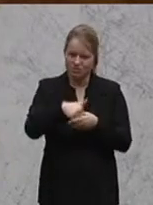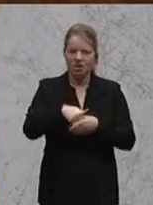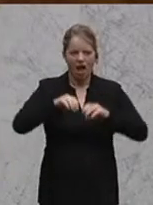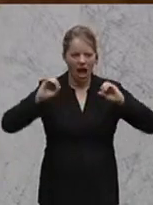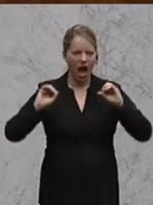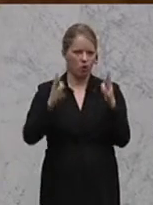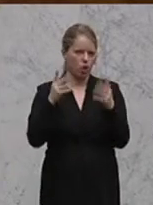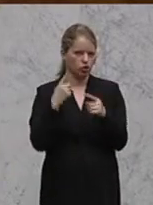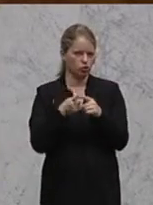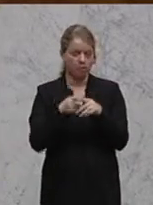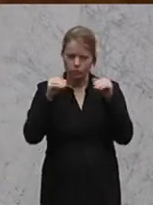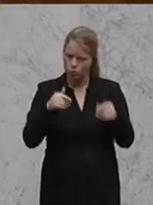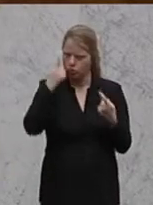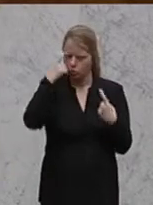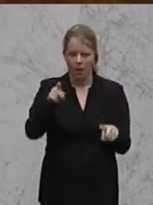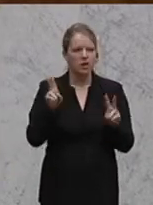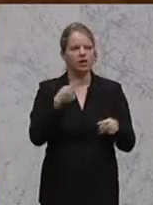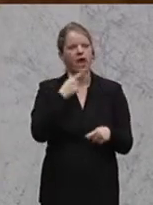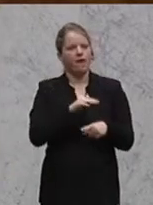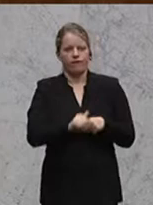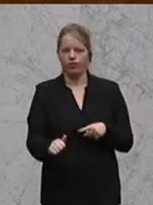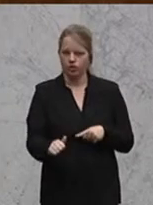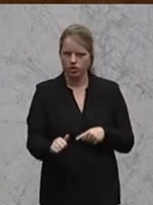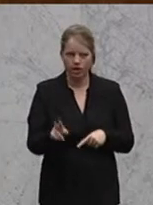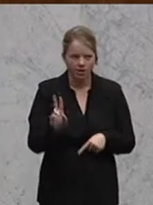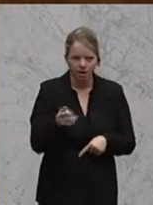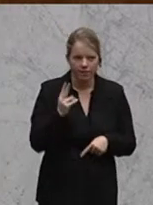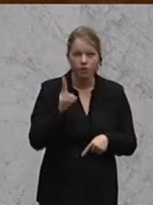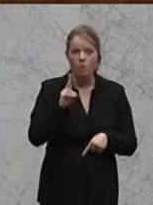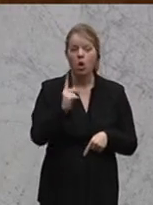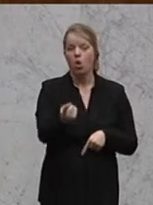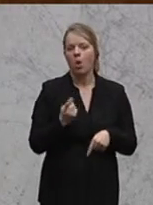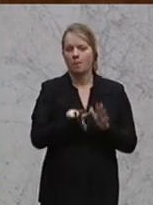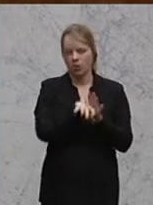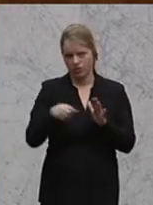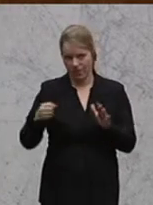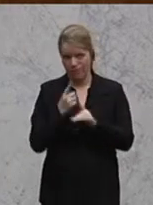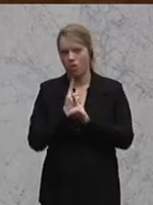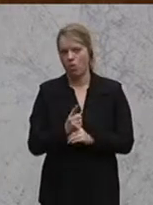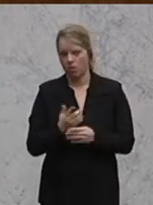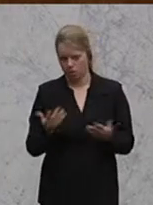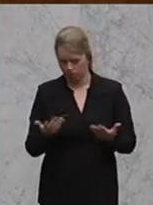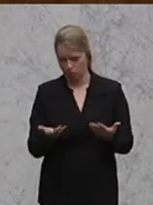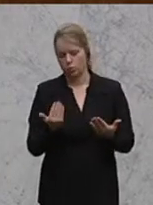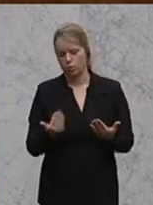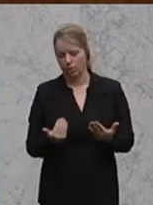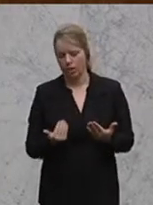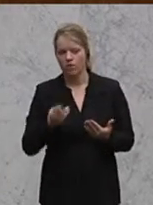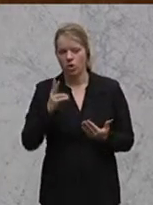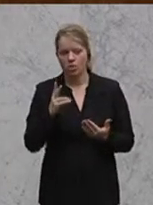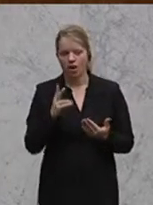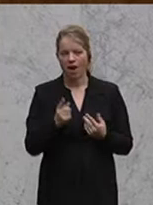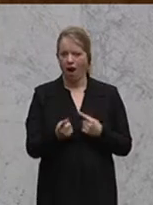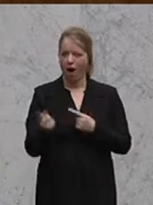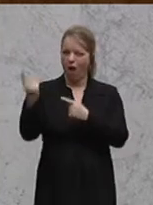kümmern, das kann uns nicht wurscht sein. Und das wird auch Konsequenzen haben, weil die Aufträge